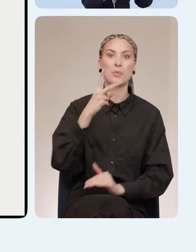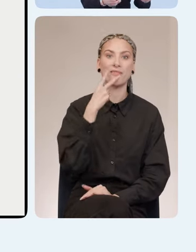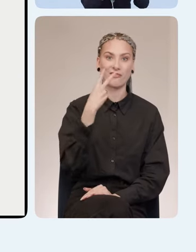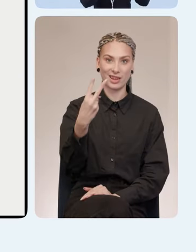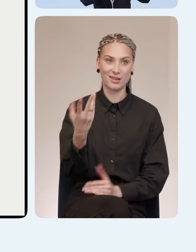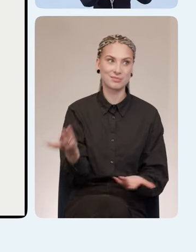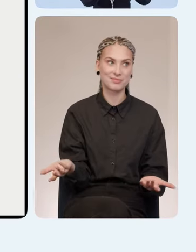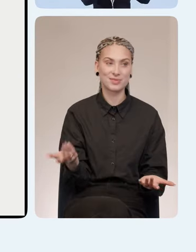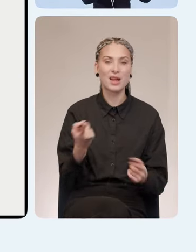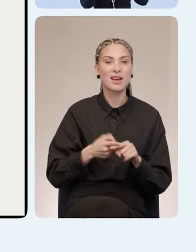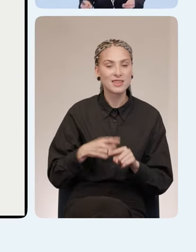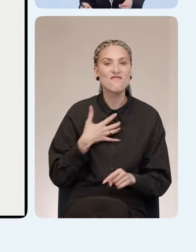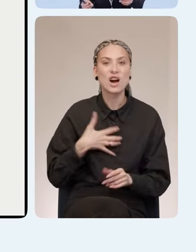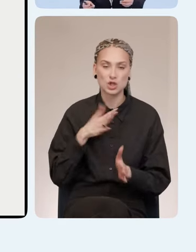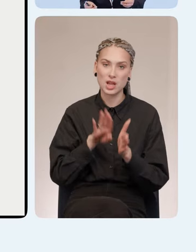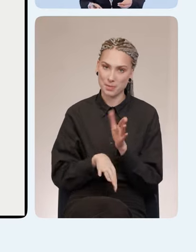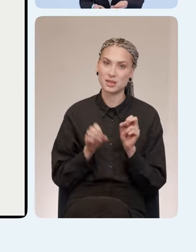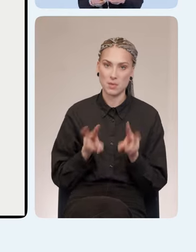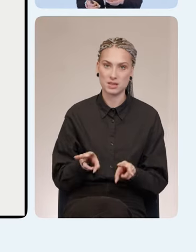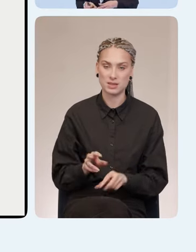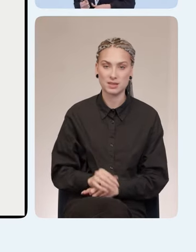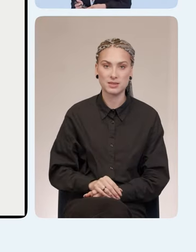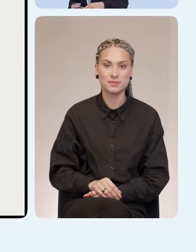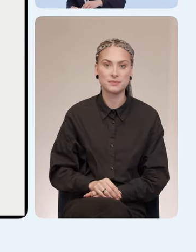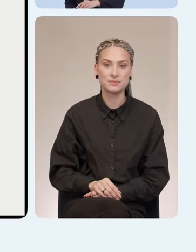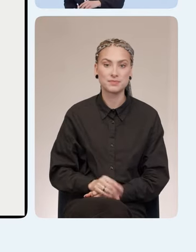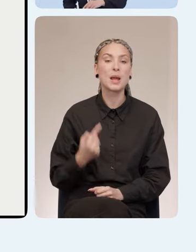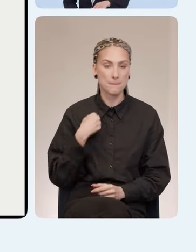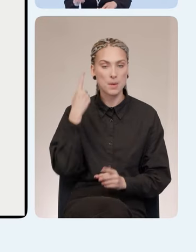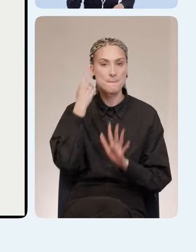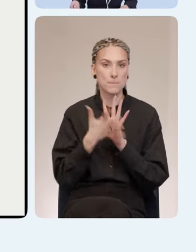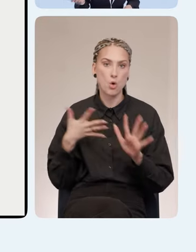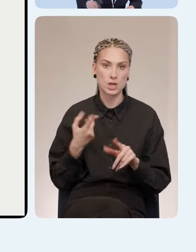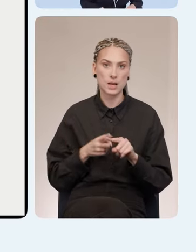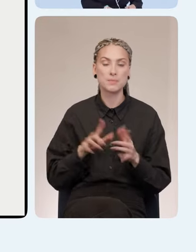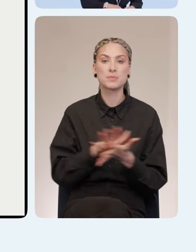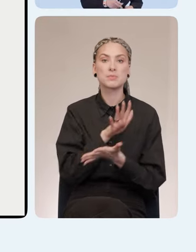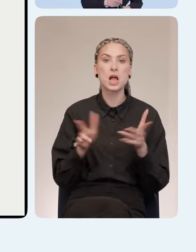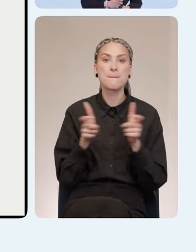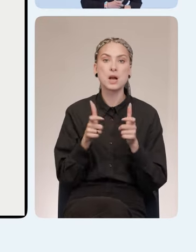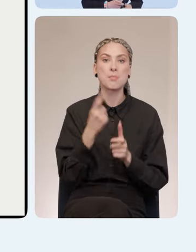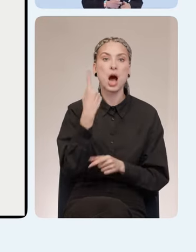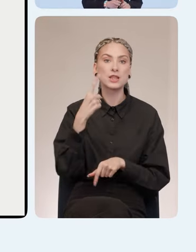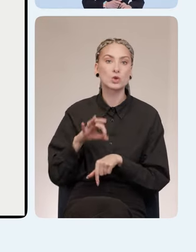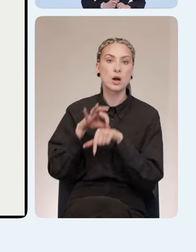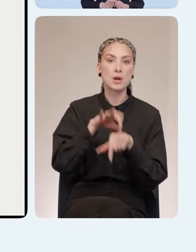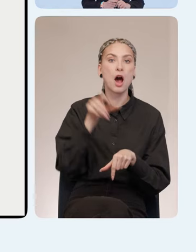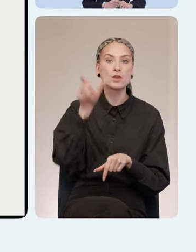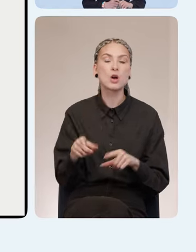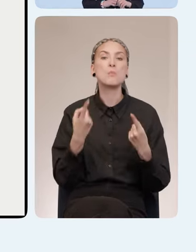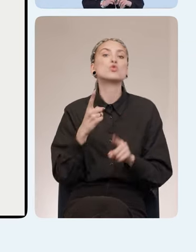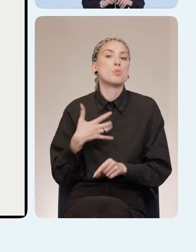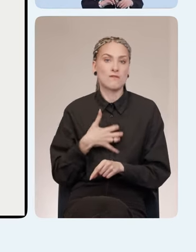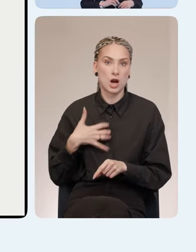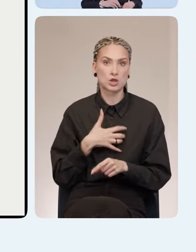Блин, это важно для безопасности. И мы для себя это поняли. Бесплатный билет для одного сопровождающего почему оказался очень